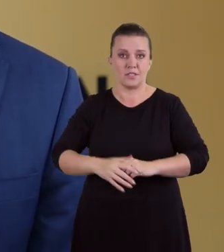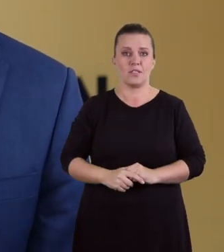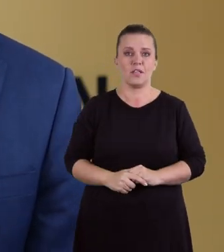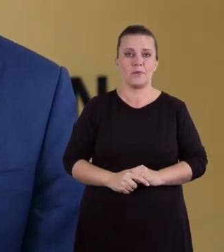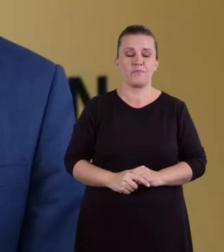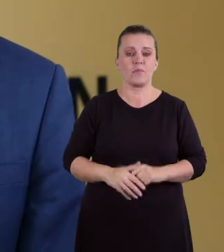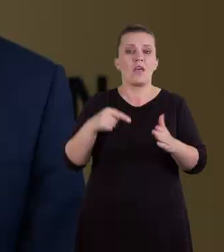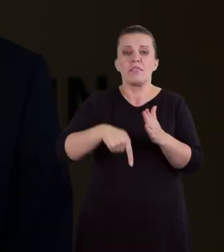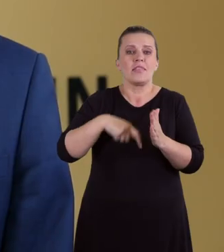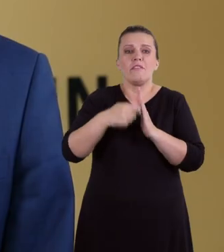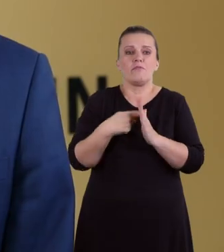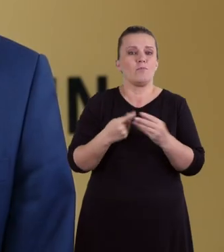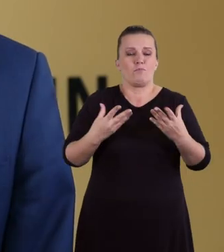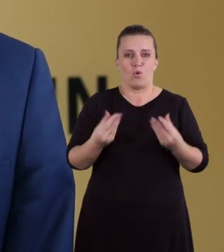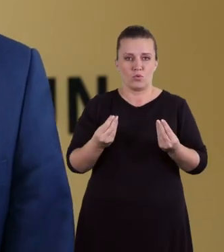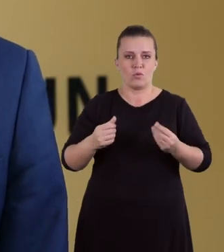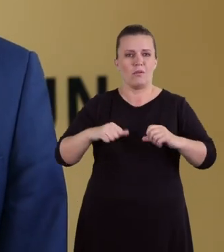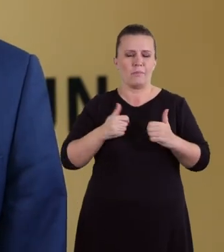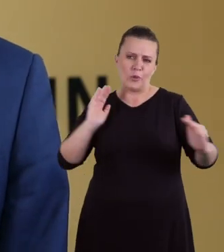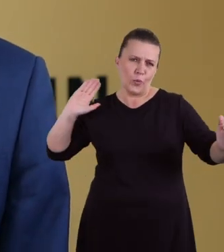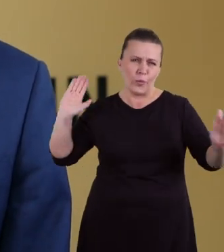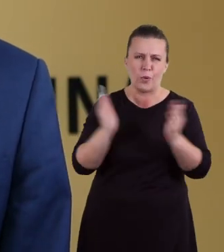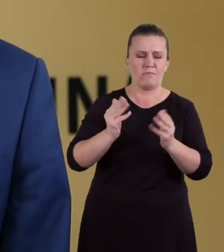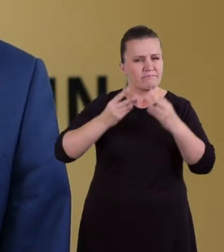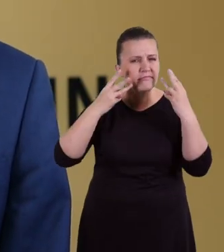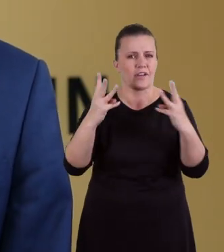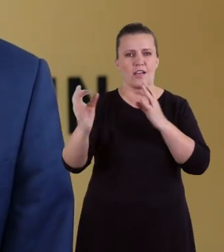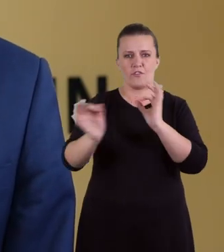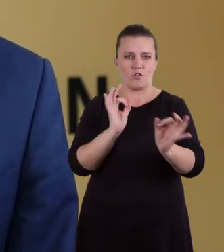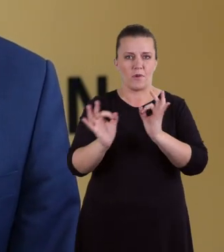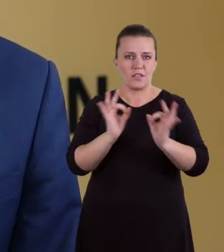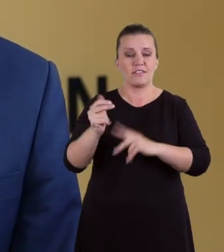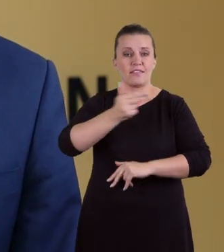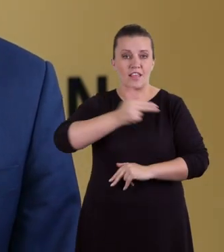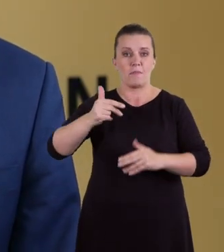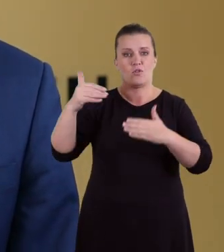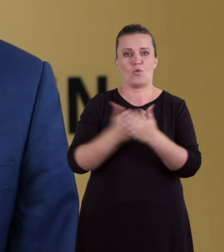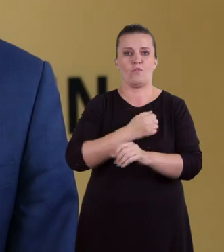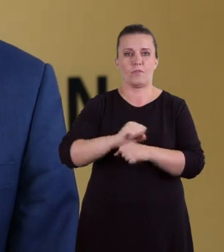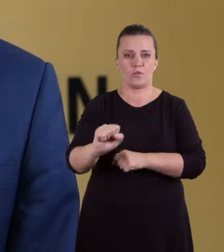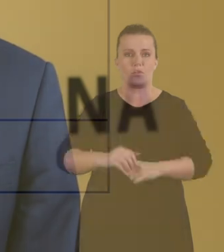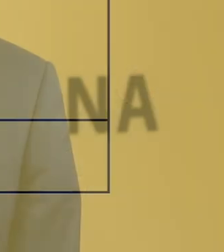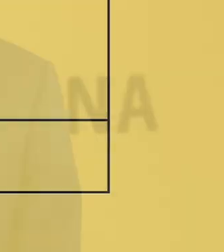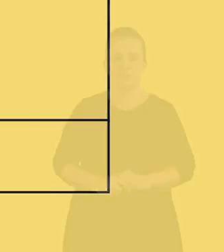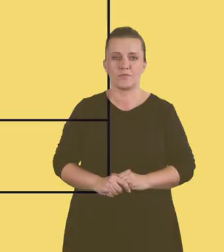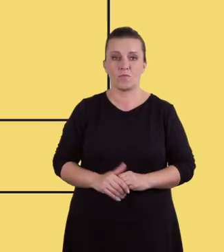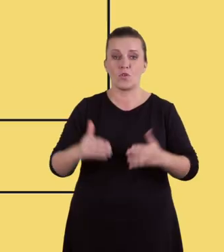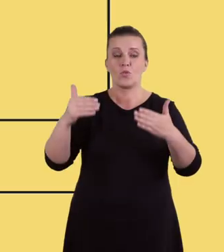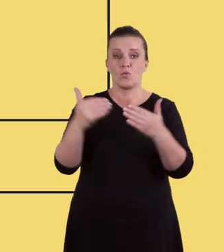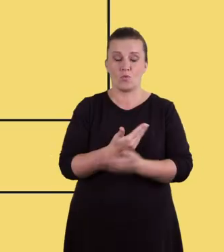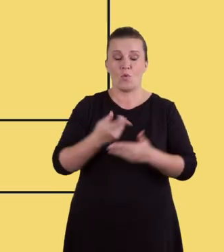Komisji Egzaminacyjnych. W tym filmie chcemy tylko krótko przedstawić najważniejsze informacje o nowym egzaminie maturalnym.